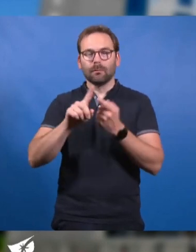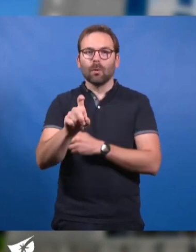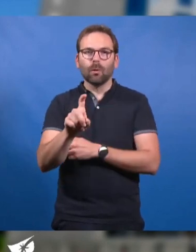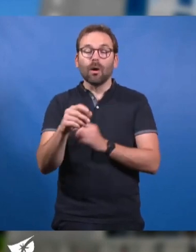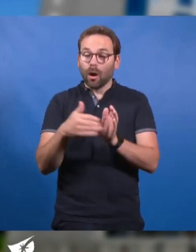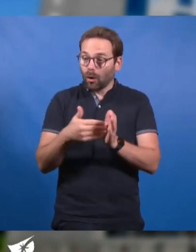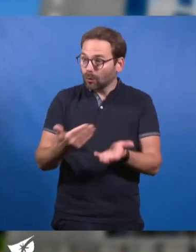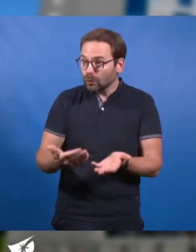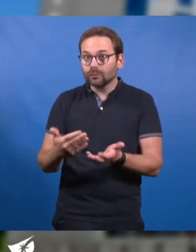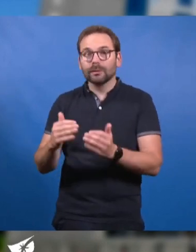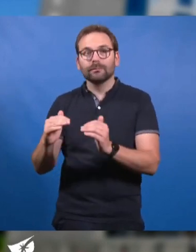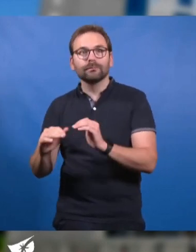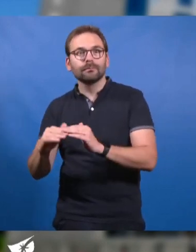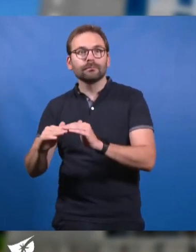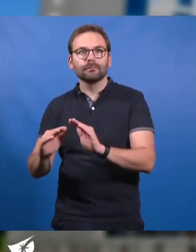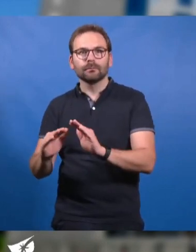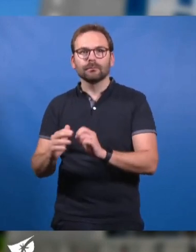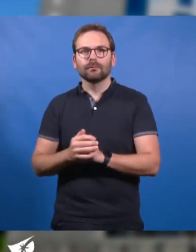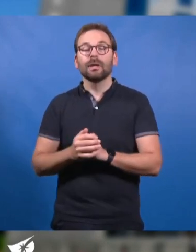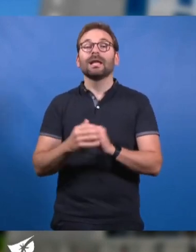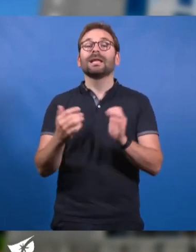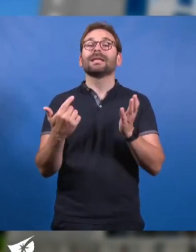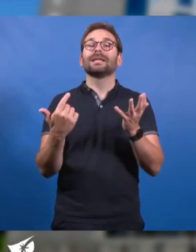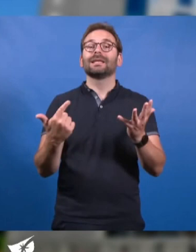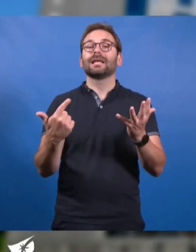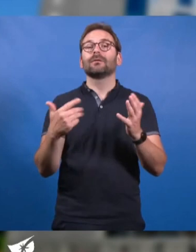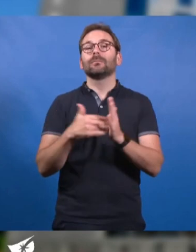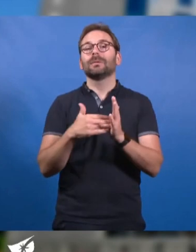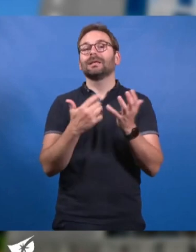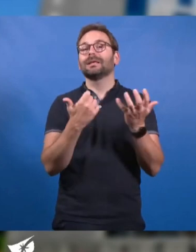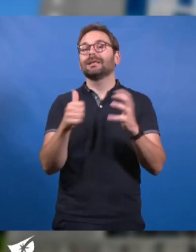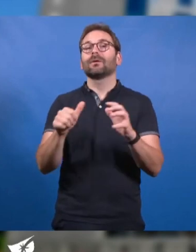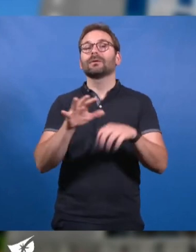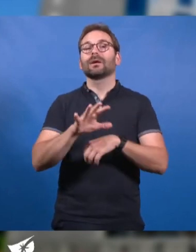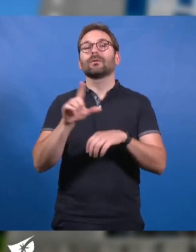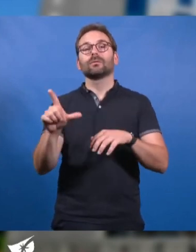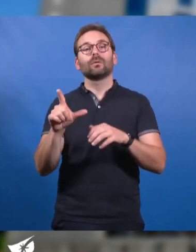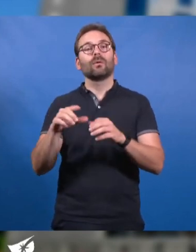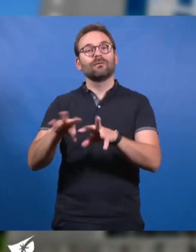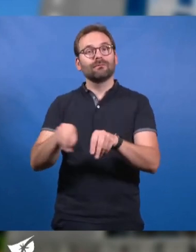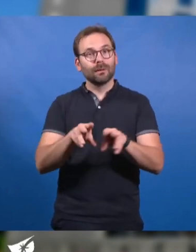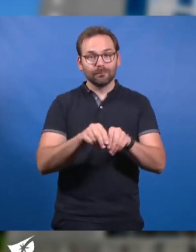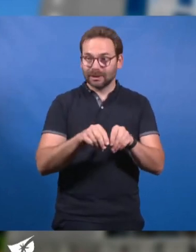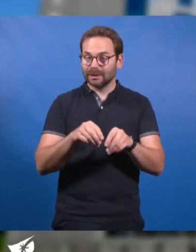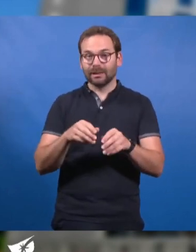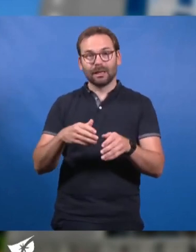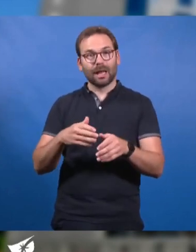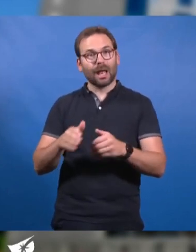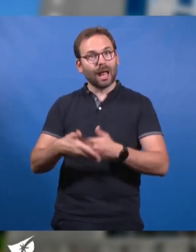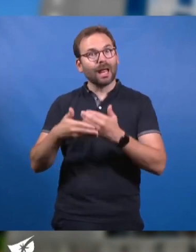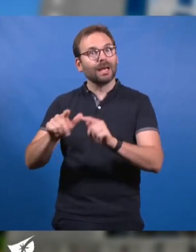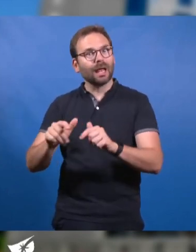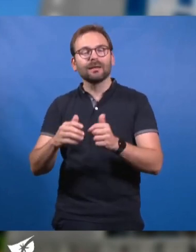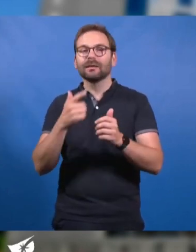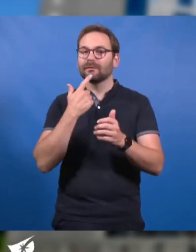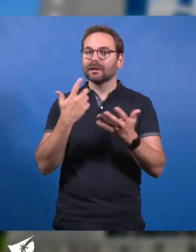Encore aujourd'hui, 7 652 ménages bénéficient de cette aide, soit 14 213